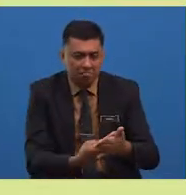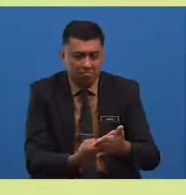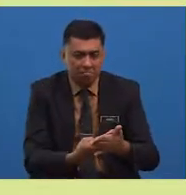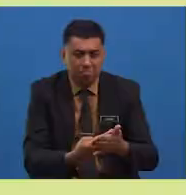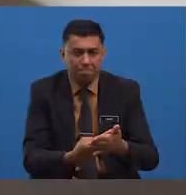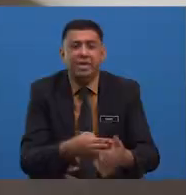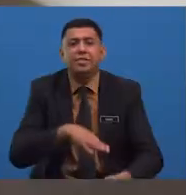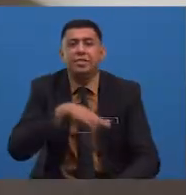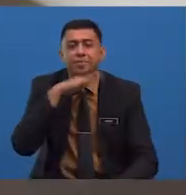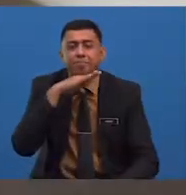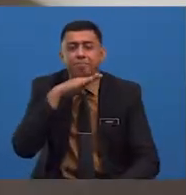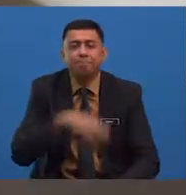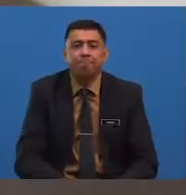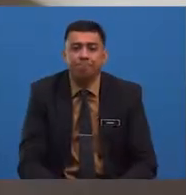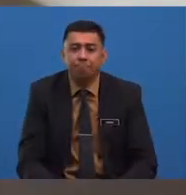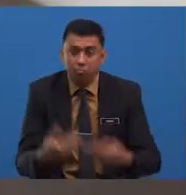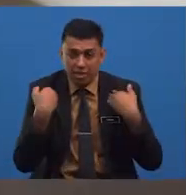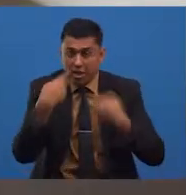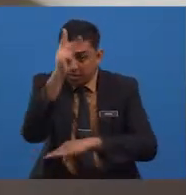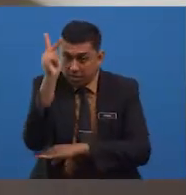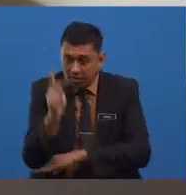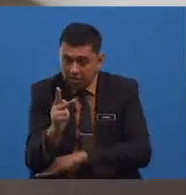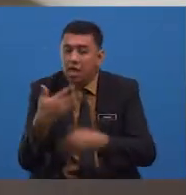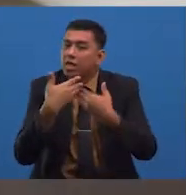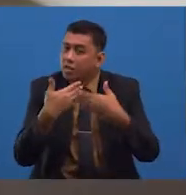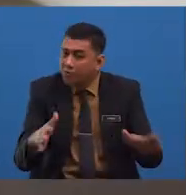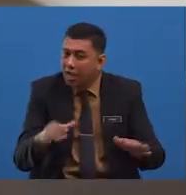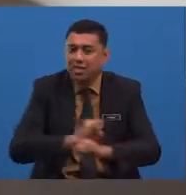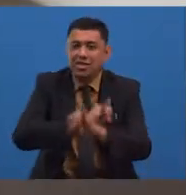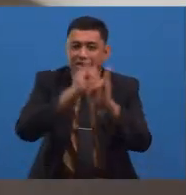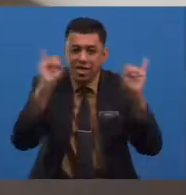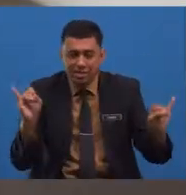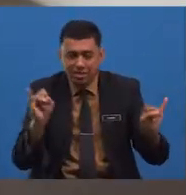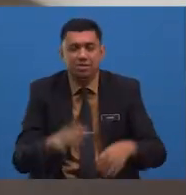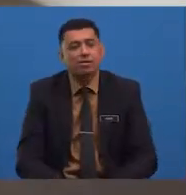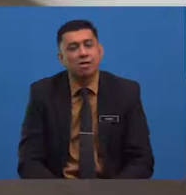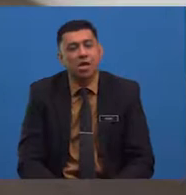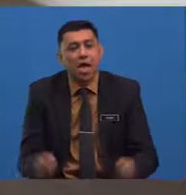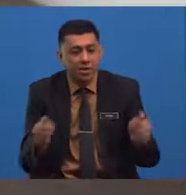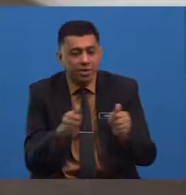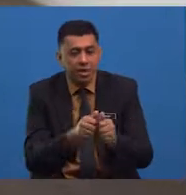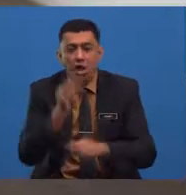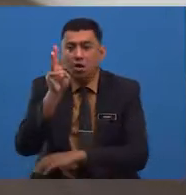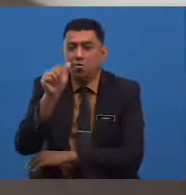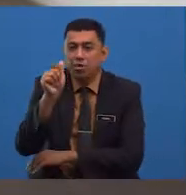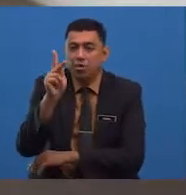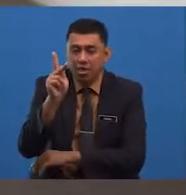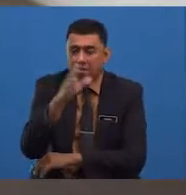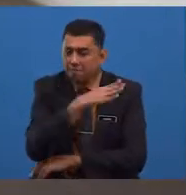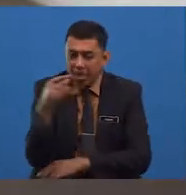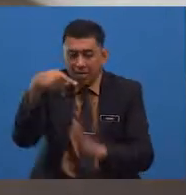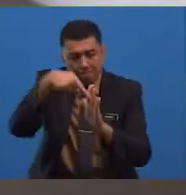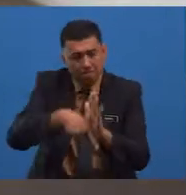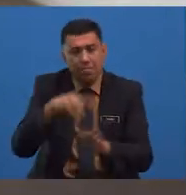adakah murid-murid sudah jelas dengan watak dan perwatakan